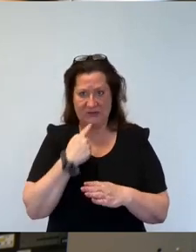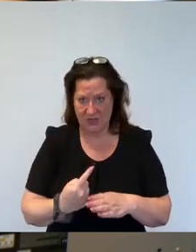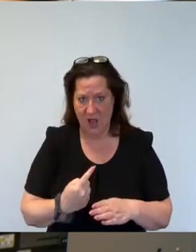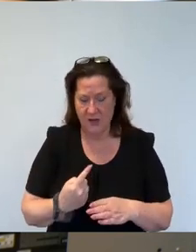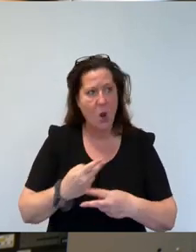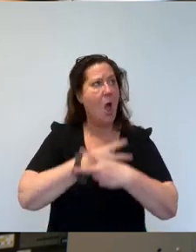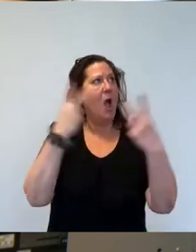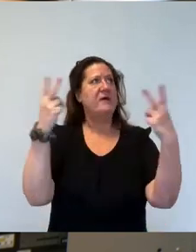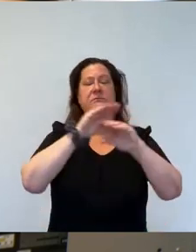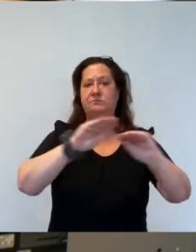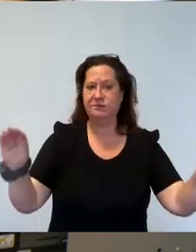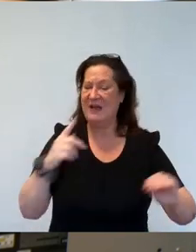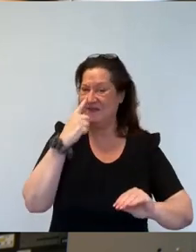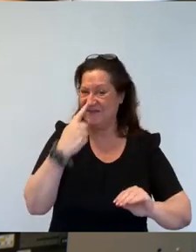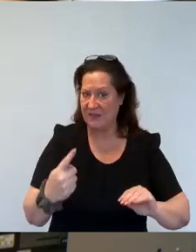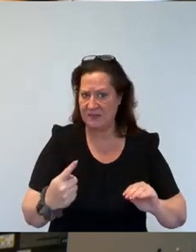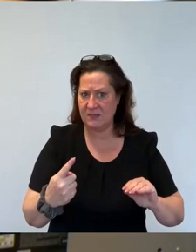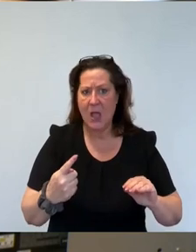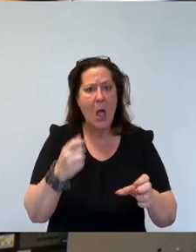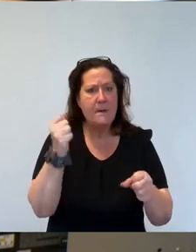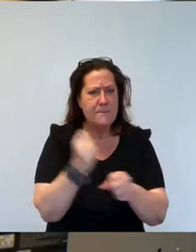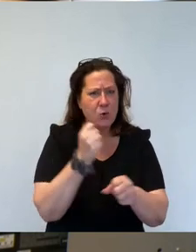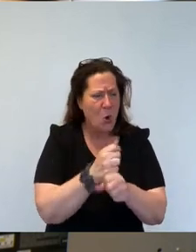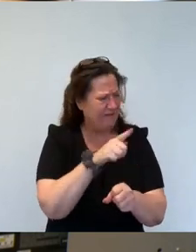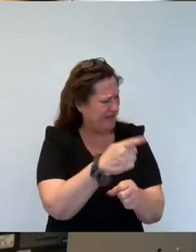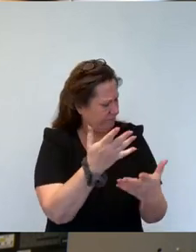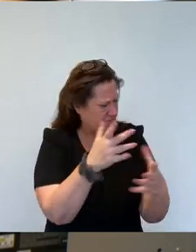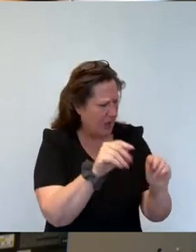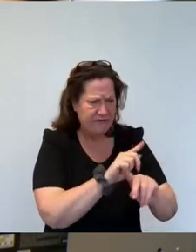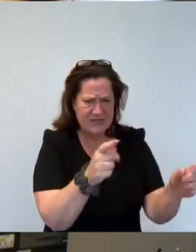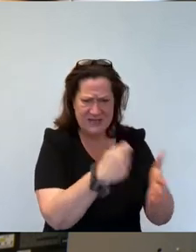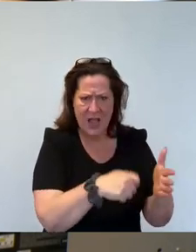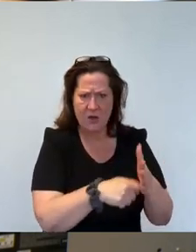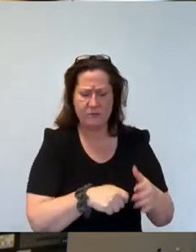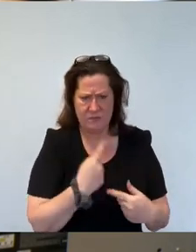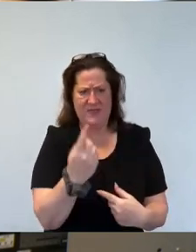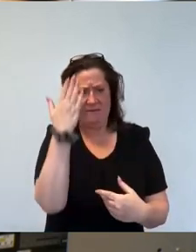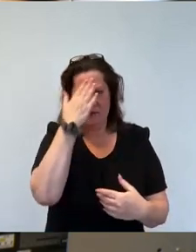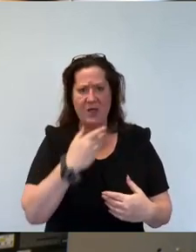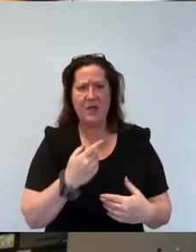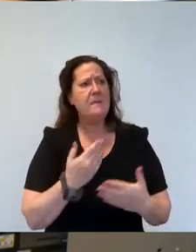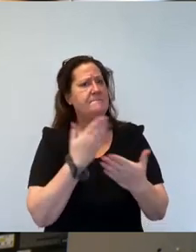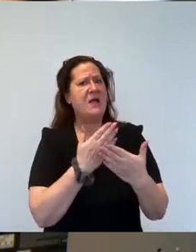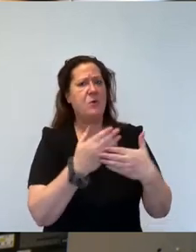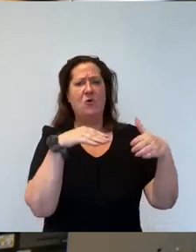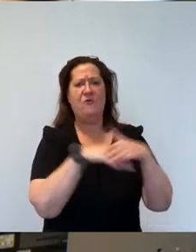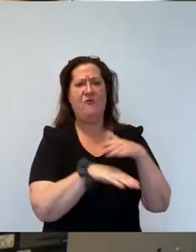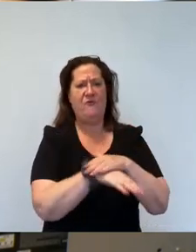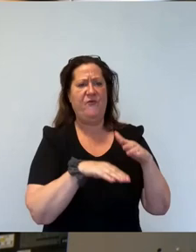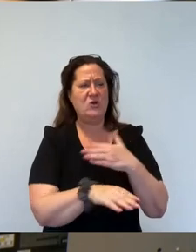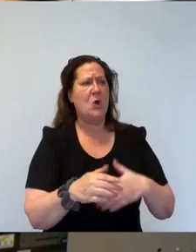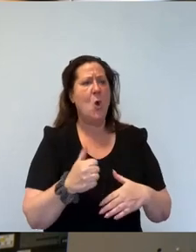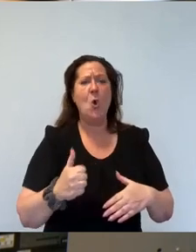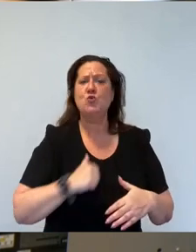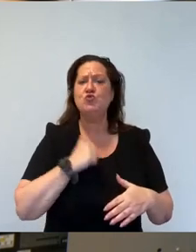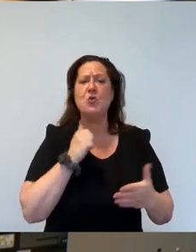wenn Produkte eingeschränkt werden. Das muss man sich ja mal vorstellen, wenn ein Geflüchteter dann im Supermarkt ist und seine Sachen